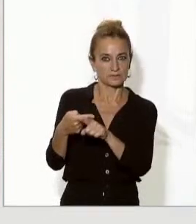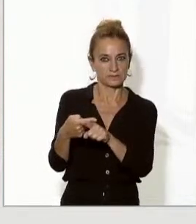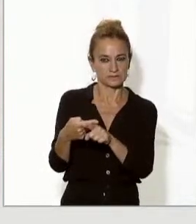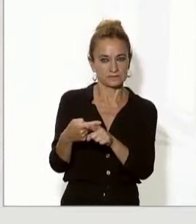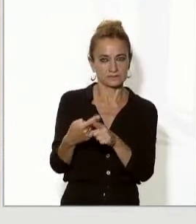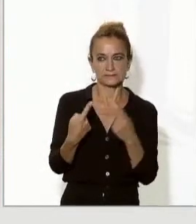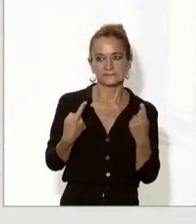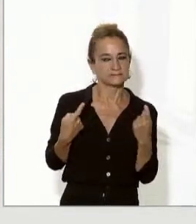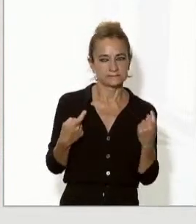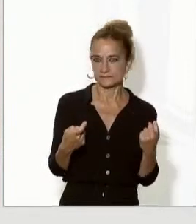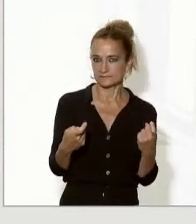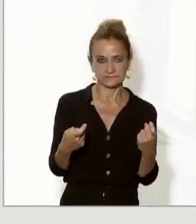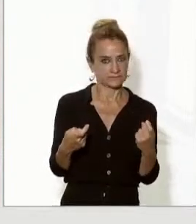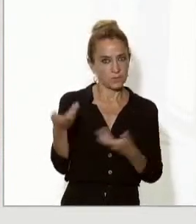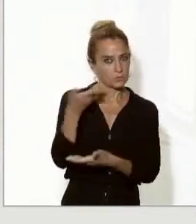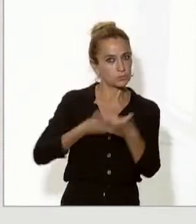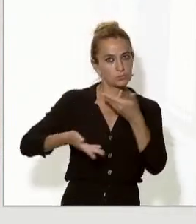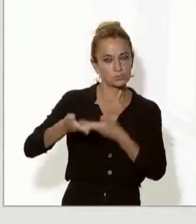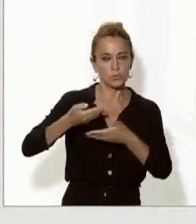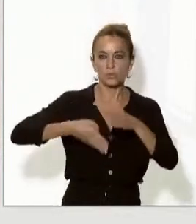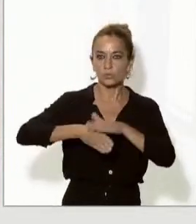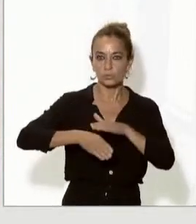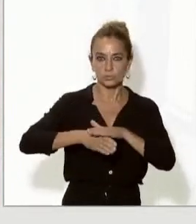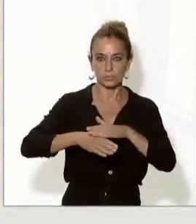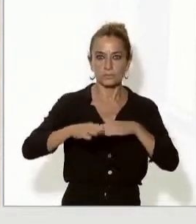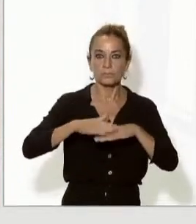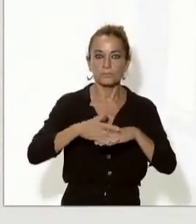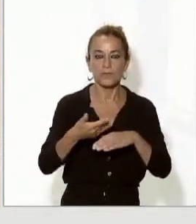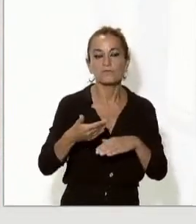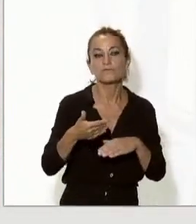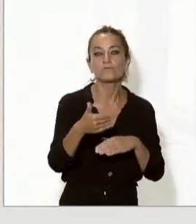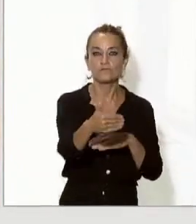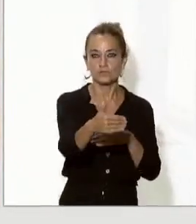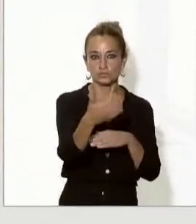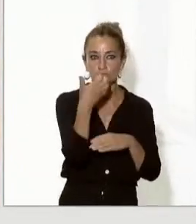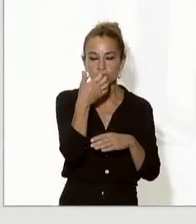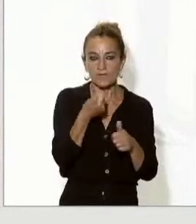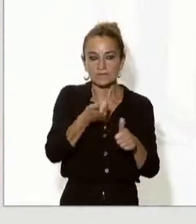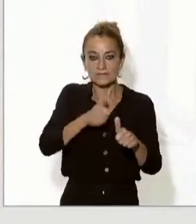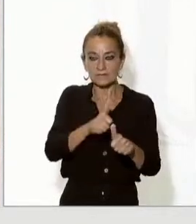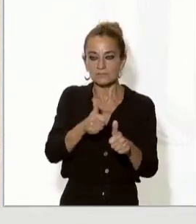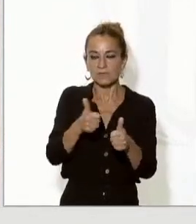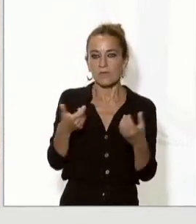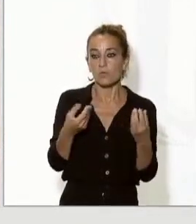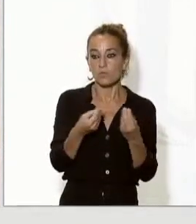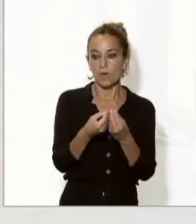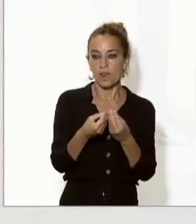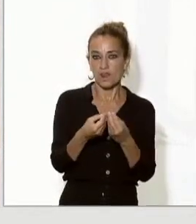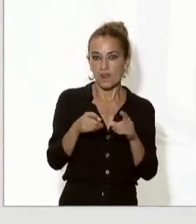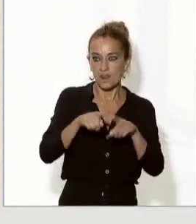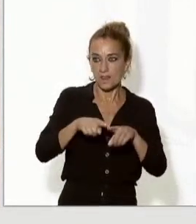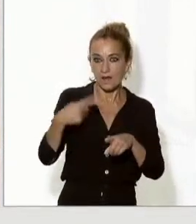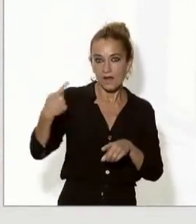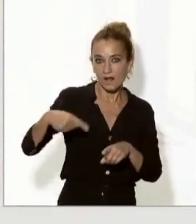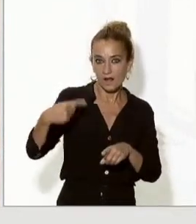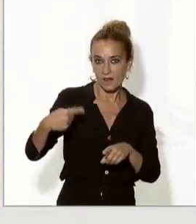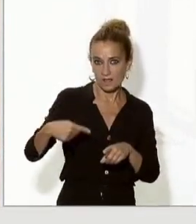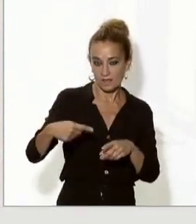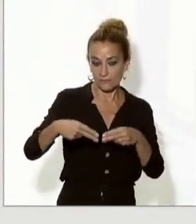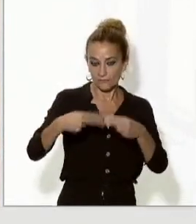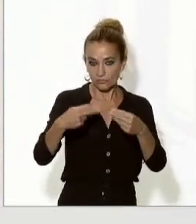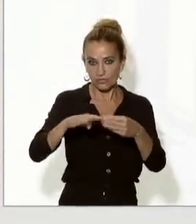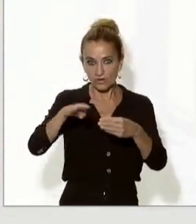continuar reforçant la col·laboració per fer front als reptes comuns que tenim als dos costats de la